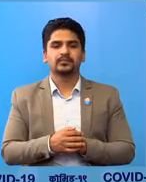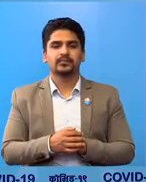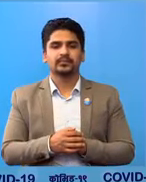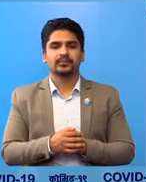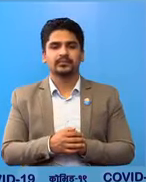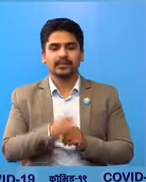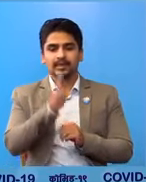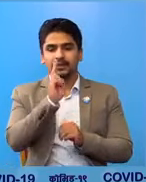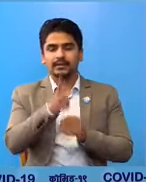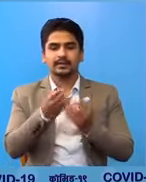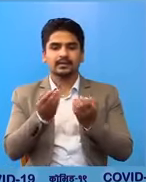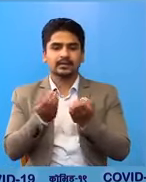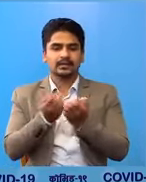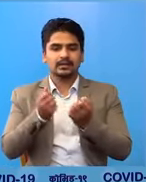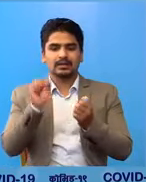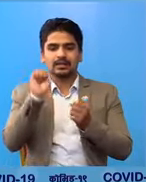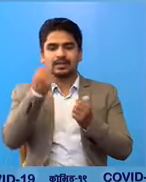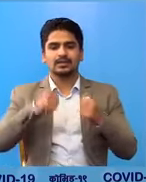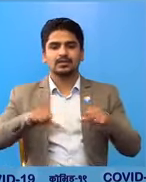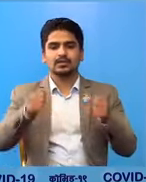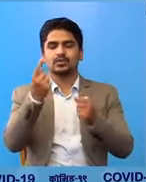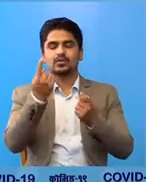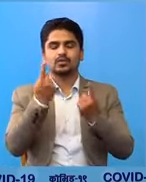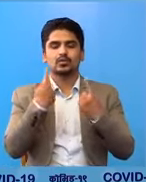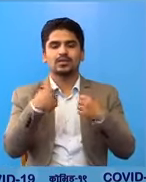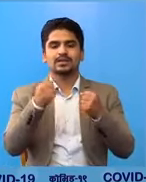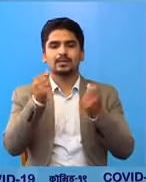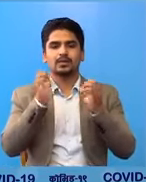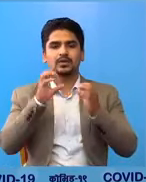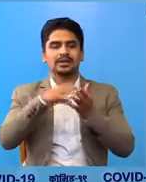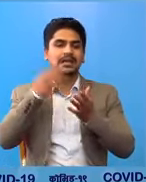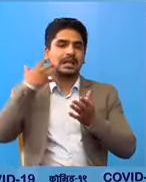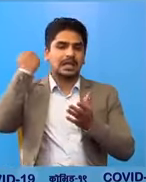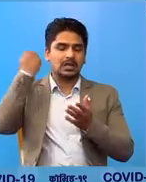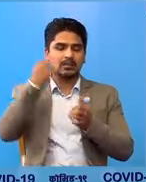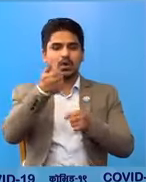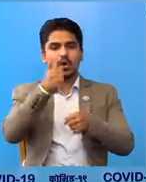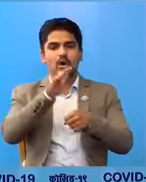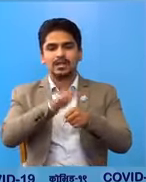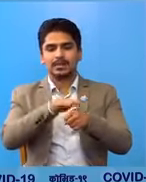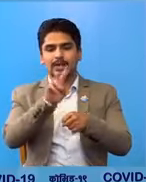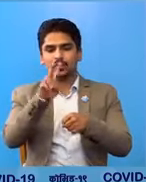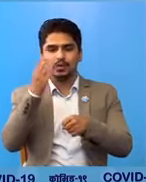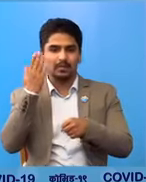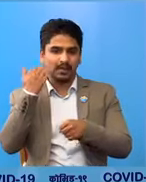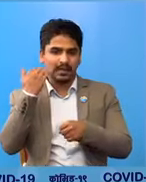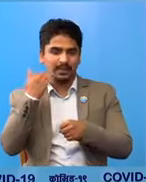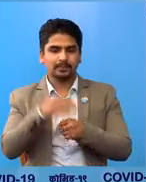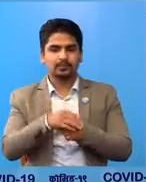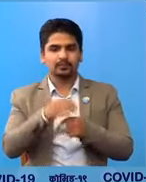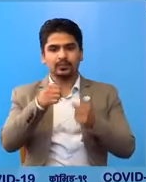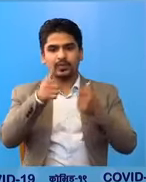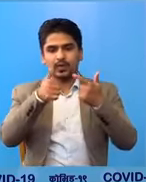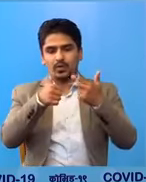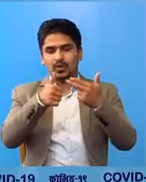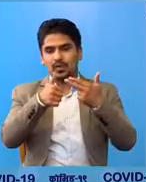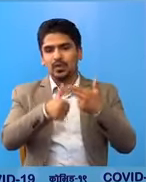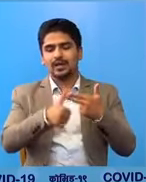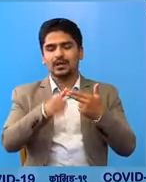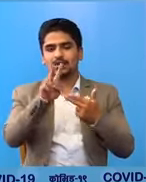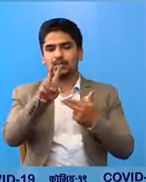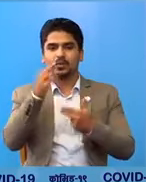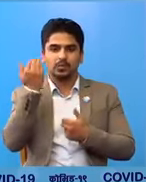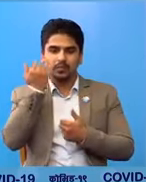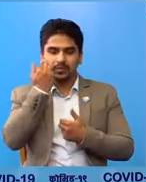एसाई गरी राष्टिय जनस्वास्त प्रयोक साला टेकूमा अचाम का दुई महिला, अरगा खांची का दुई पुरुष,